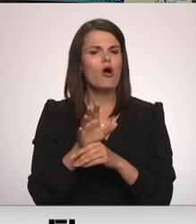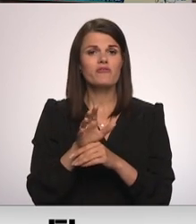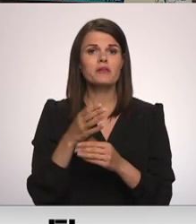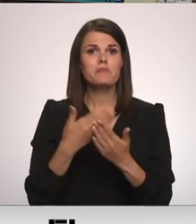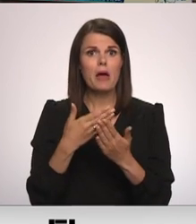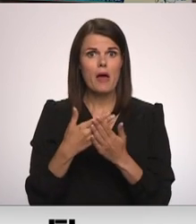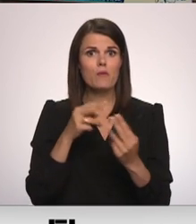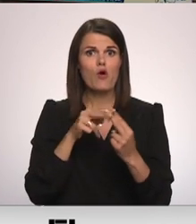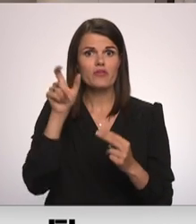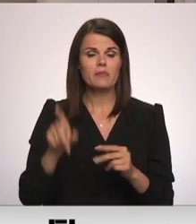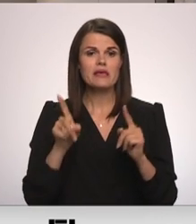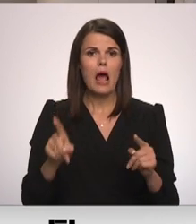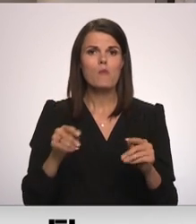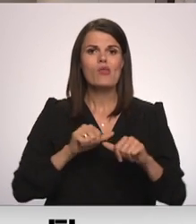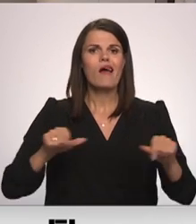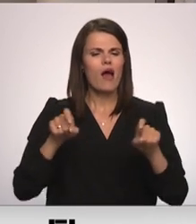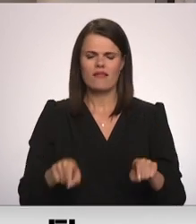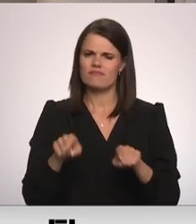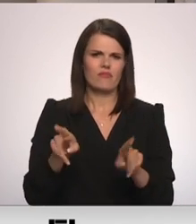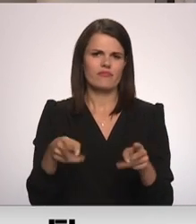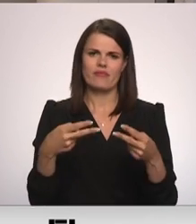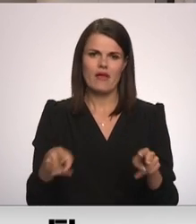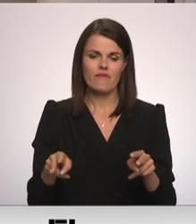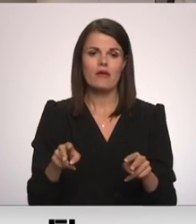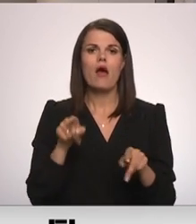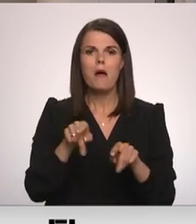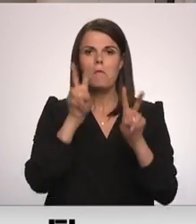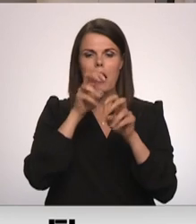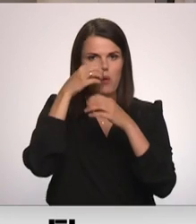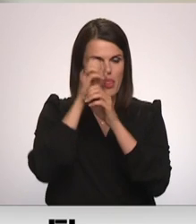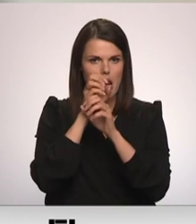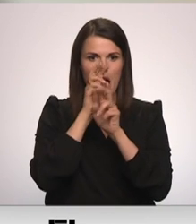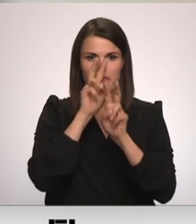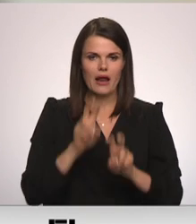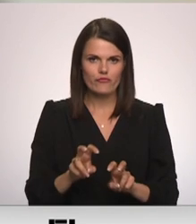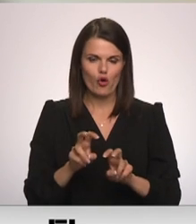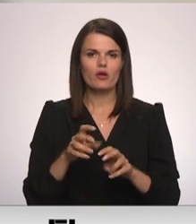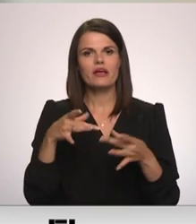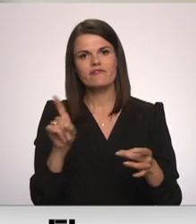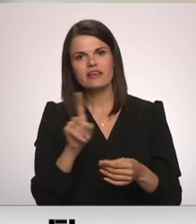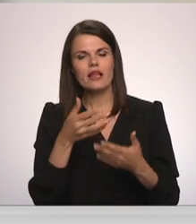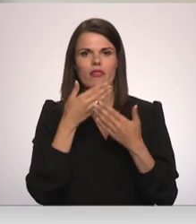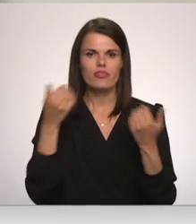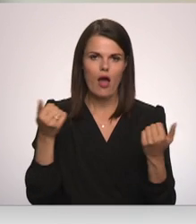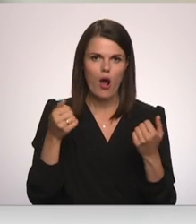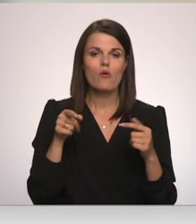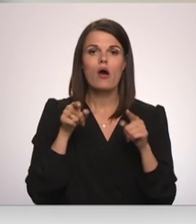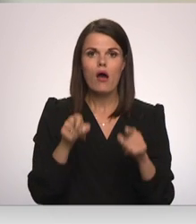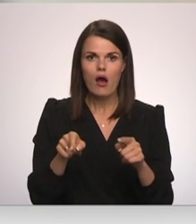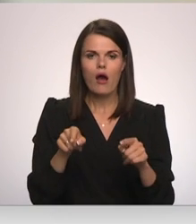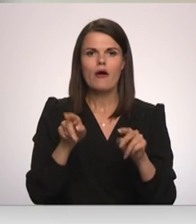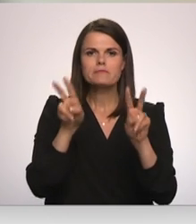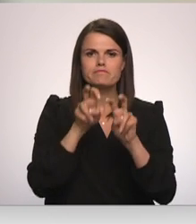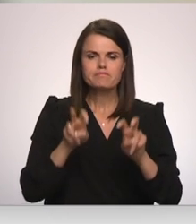mājas karantīnā. Inficēšanās ar vīrusu tiek koncertēta laboratoriski. Paraugu noņēm ievērojot īpašu